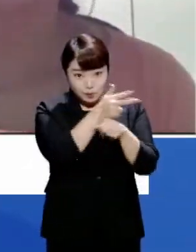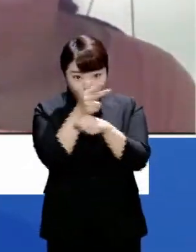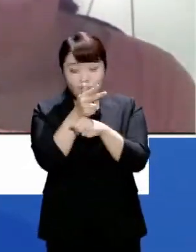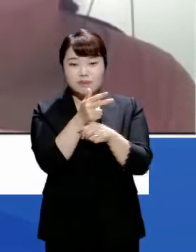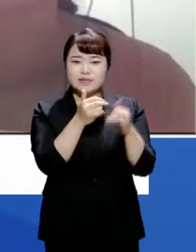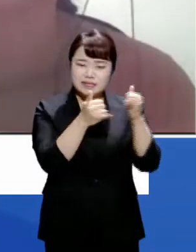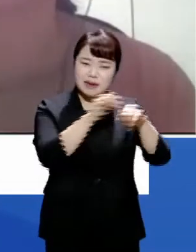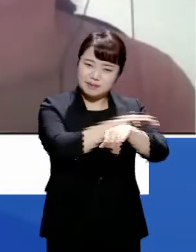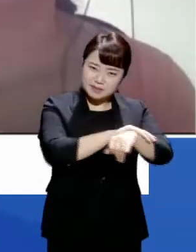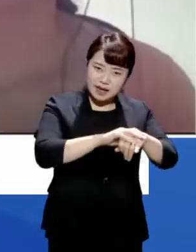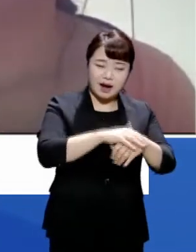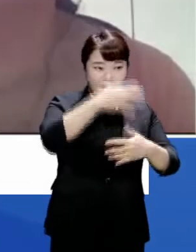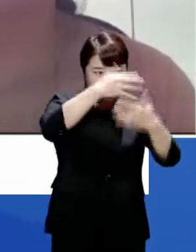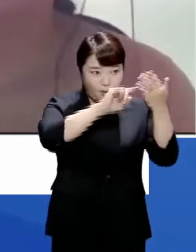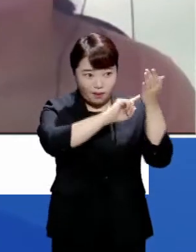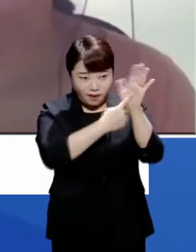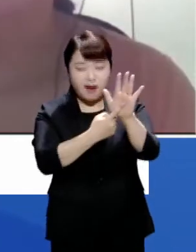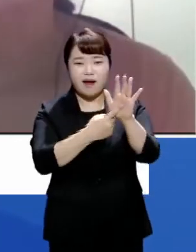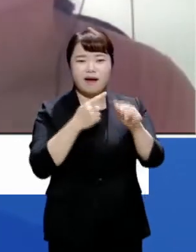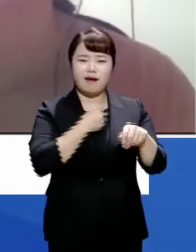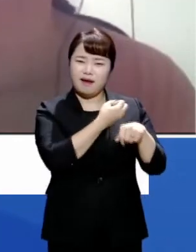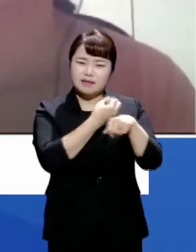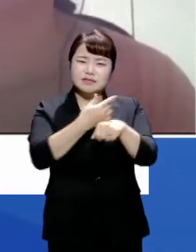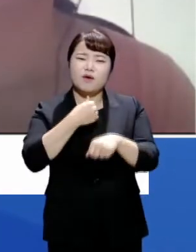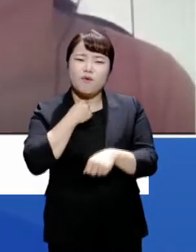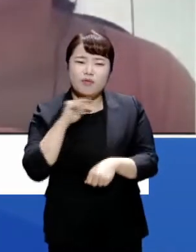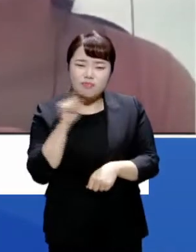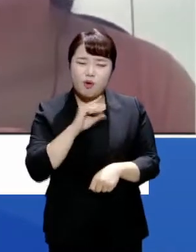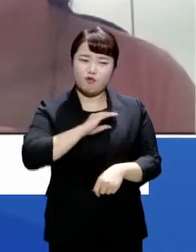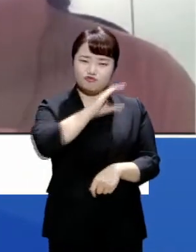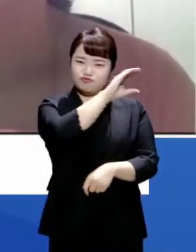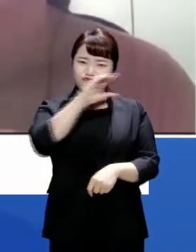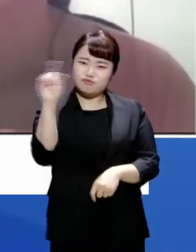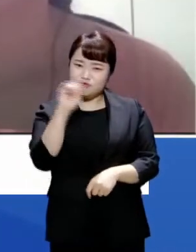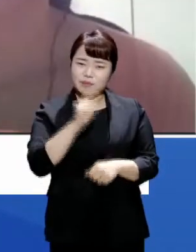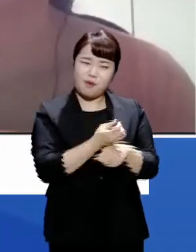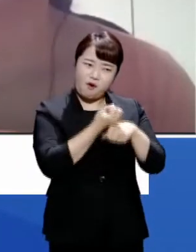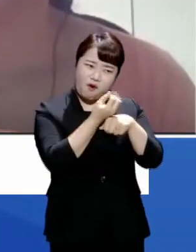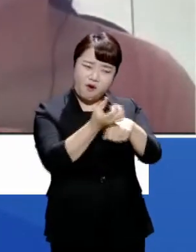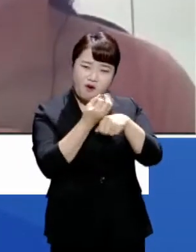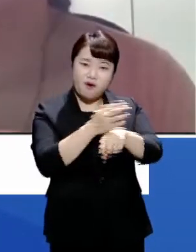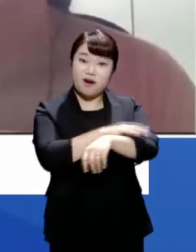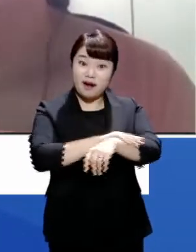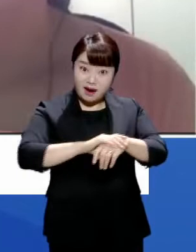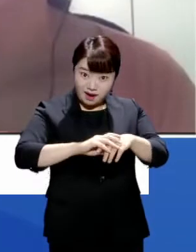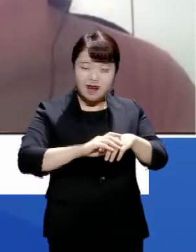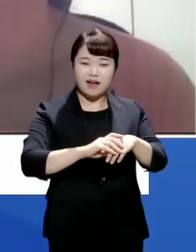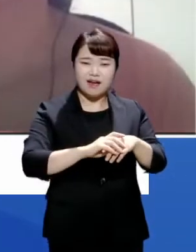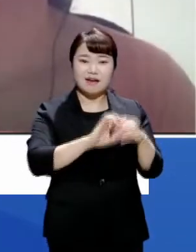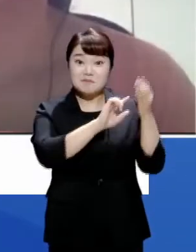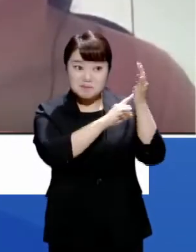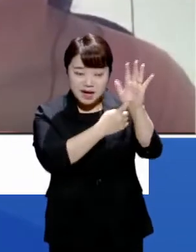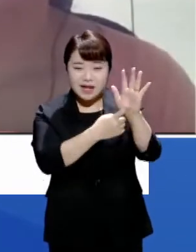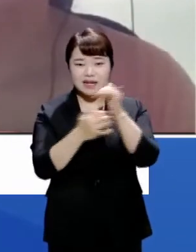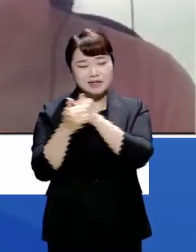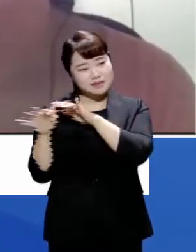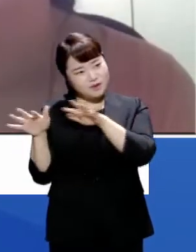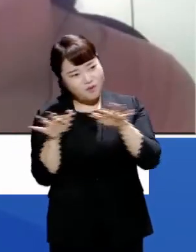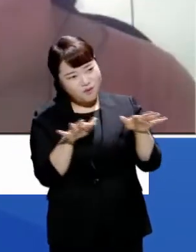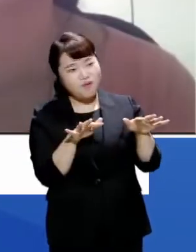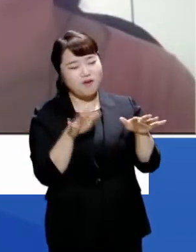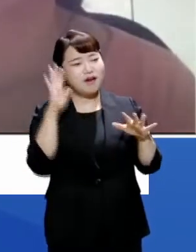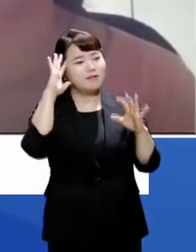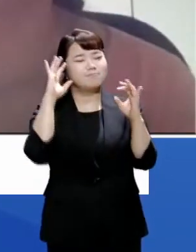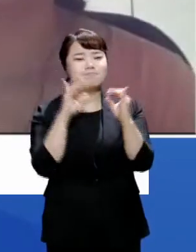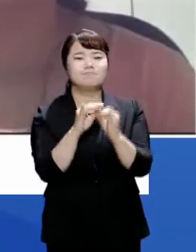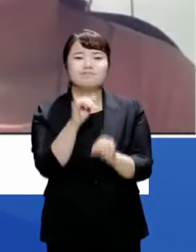만드시고 또 감독님께서 세상에 전하고자 하는 메시지가 아마 영화 안에 잘 녹아 있어서 많은 분들이 이렇게 공감해